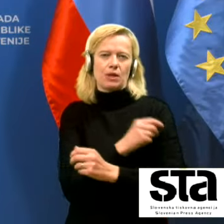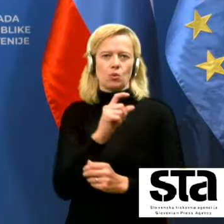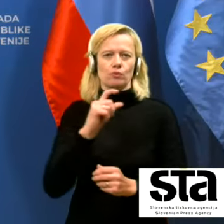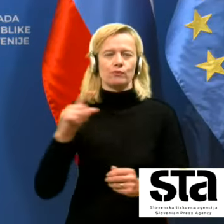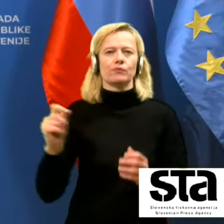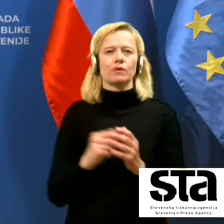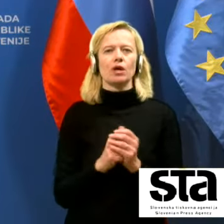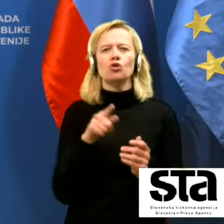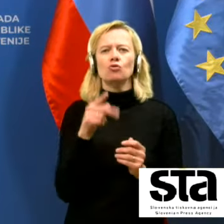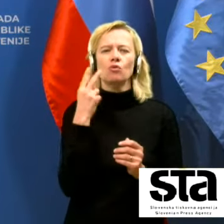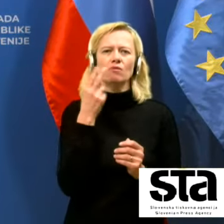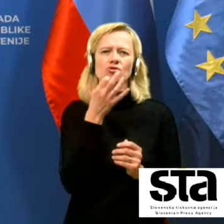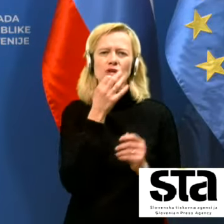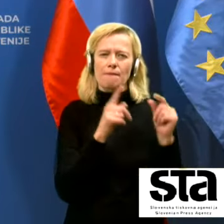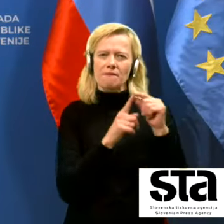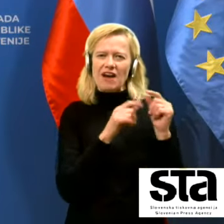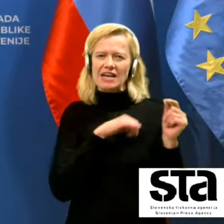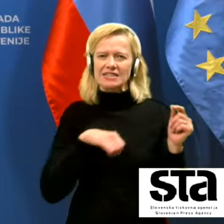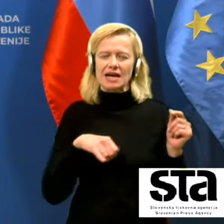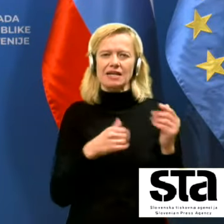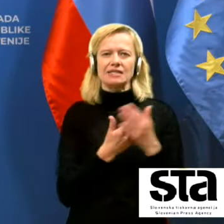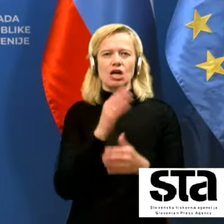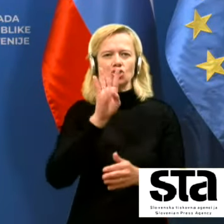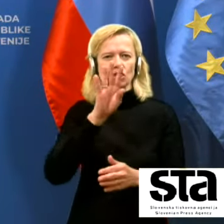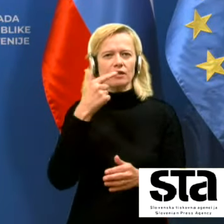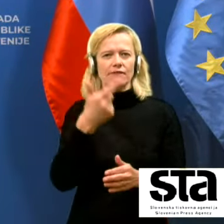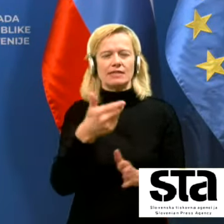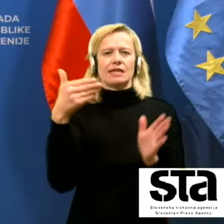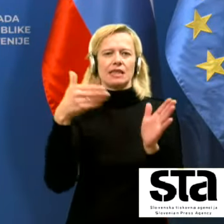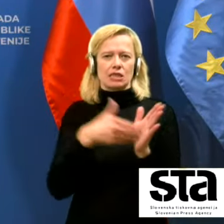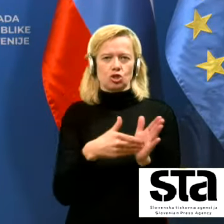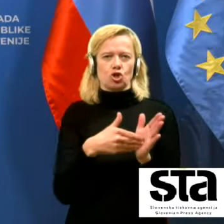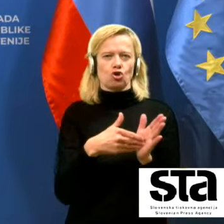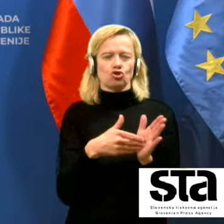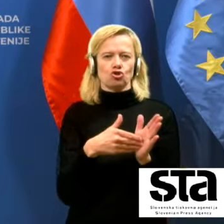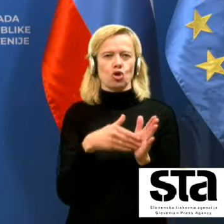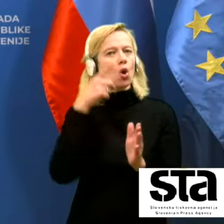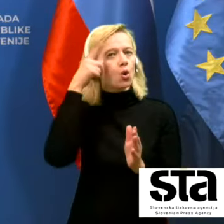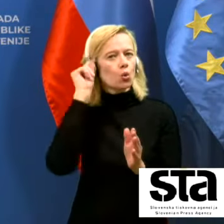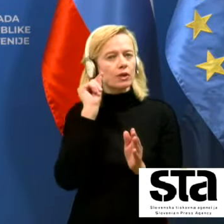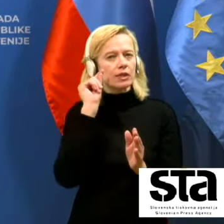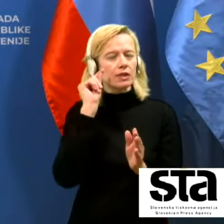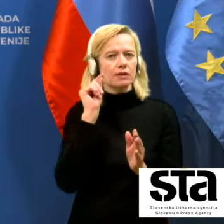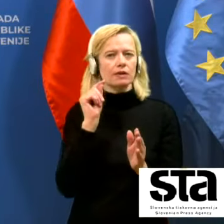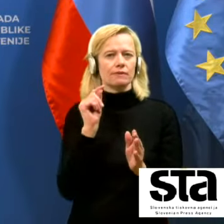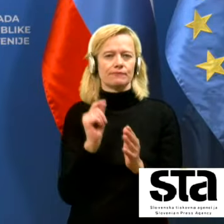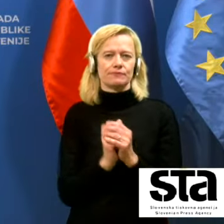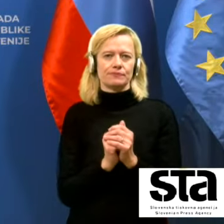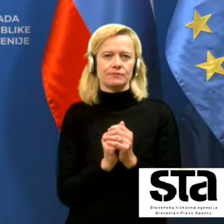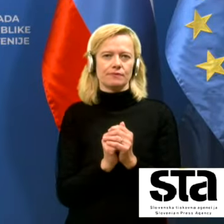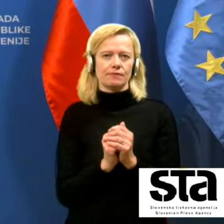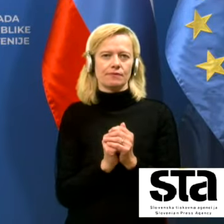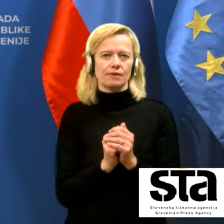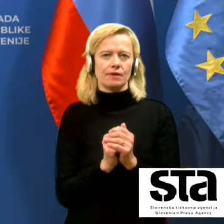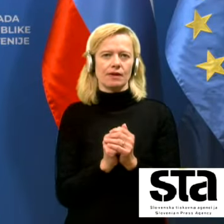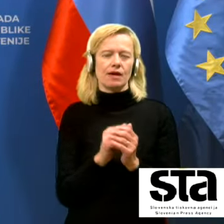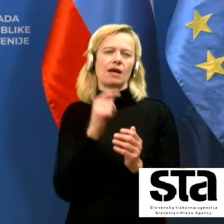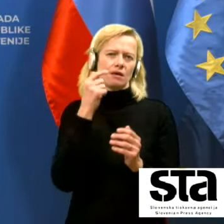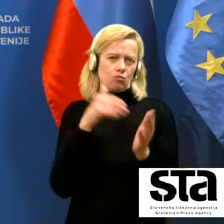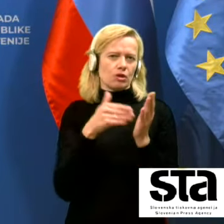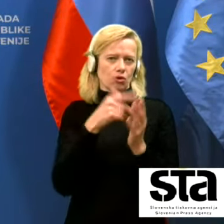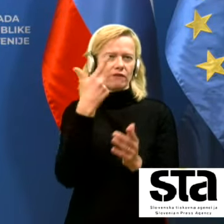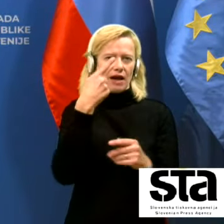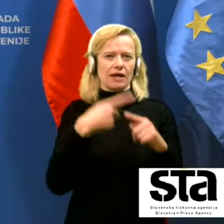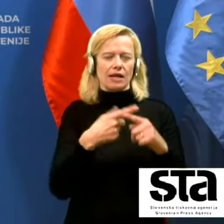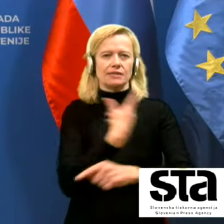za, če gledamo Pfizerjevo, za 24 tisoč ljudi, glede na to, da je pač dvakratno cepiljenje